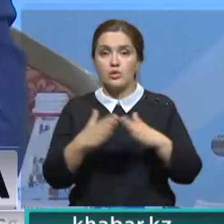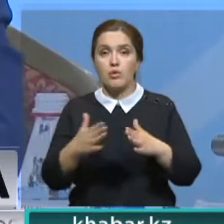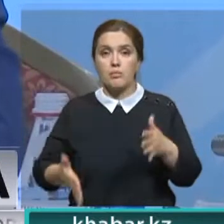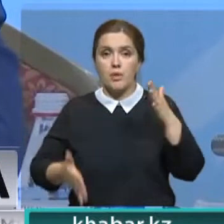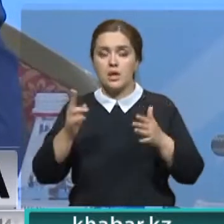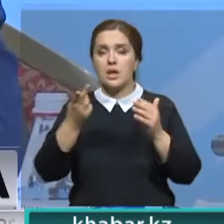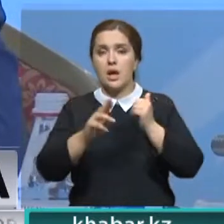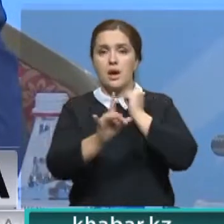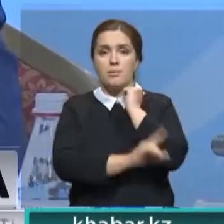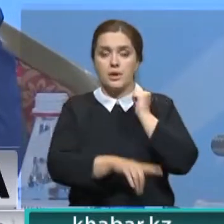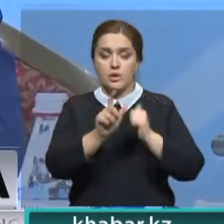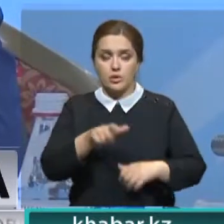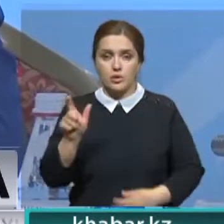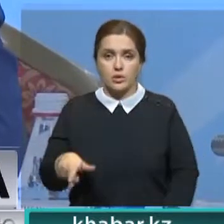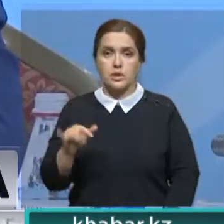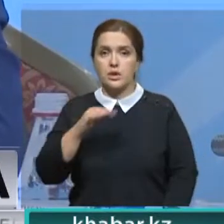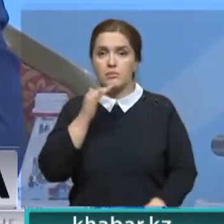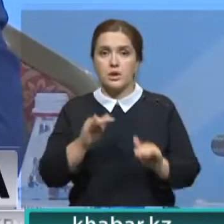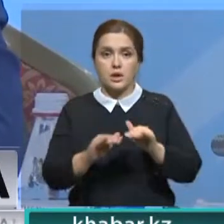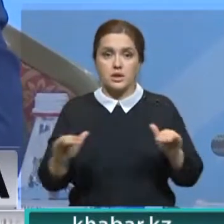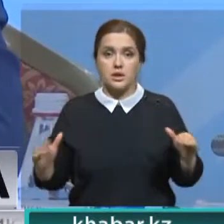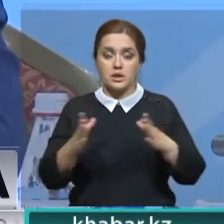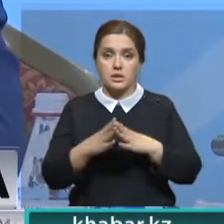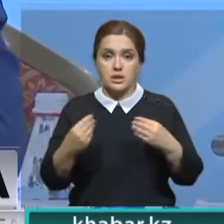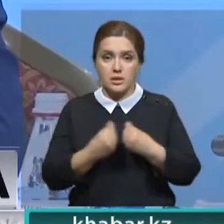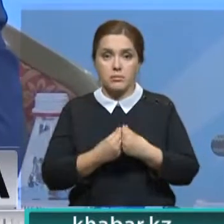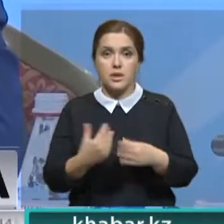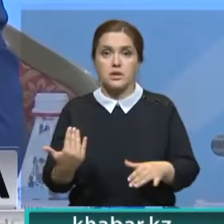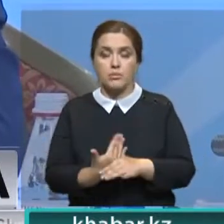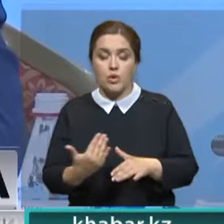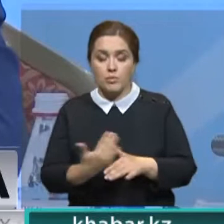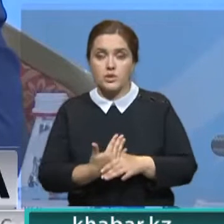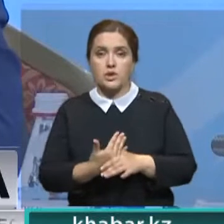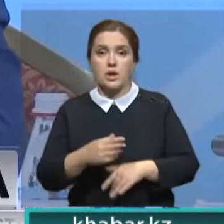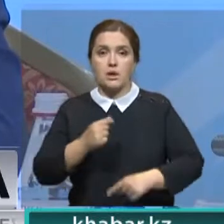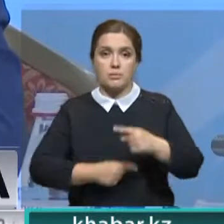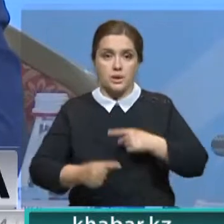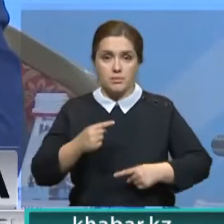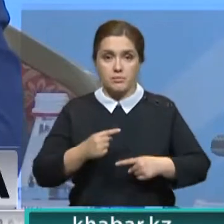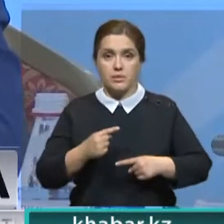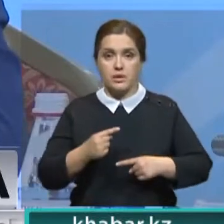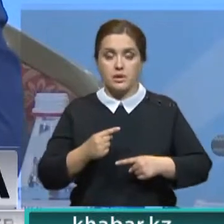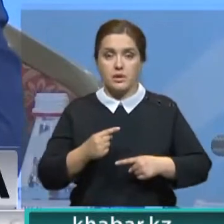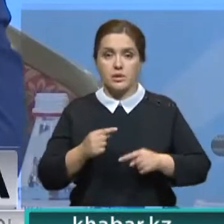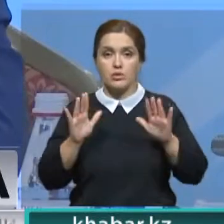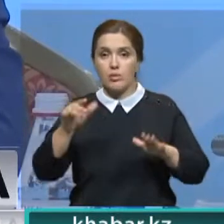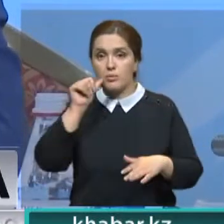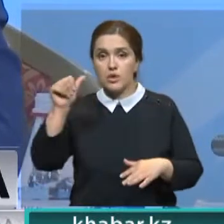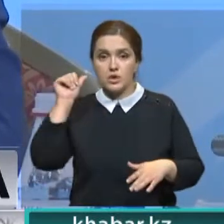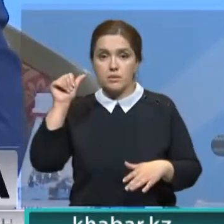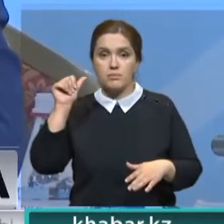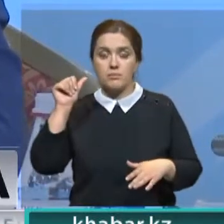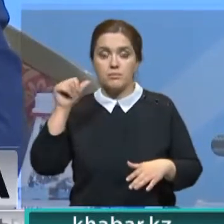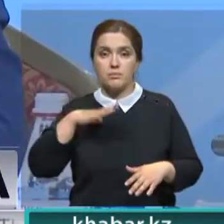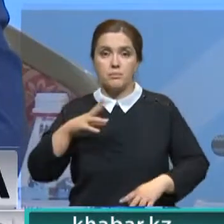малая обеспеченность и многодетных семей с помощью предпринимателей. Только в прошлом году мы